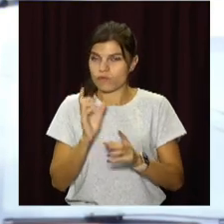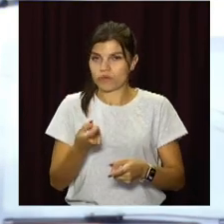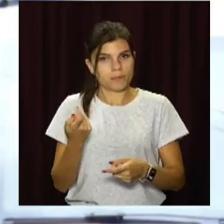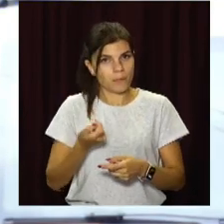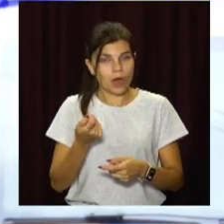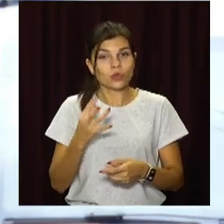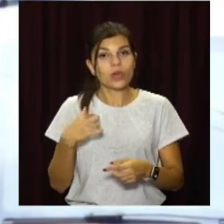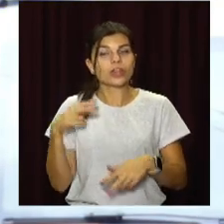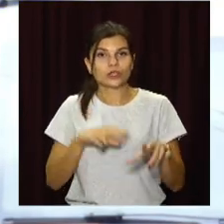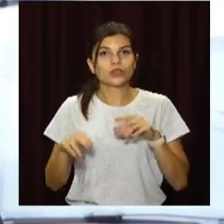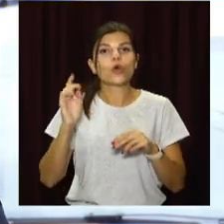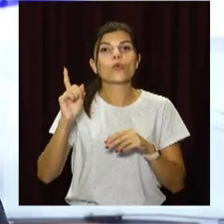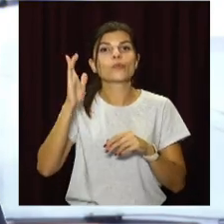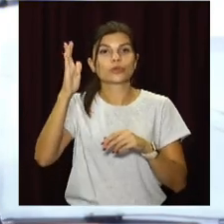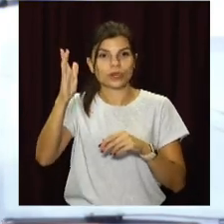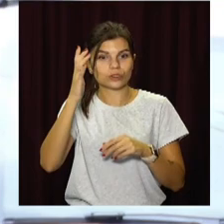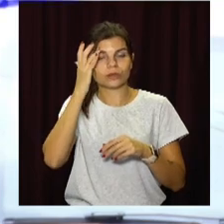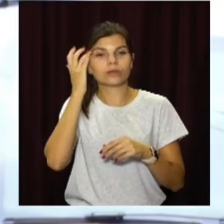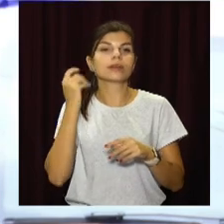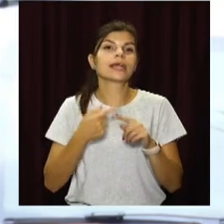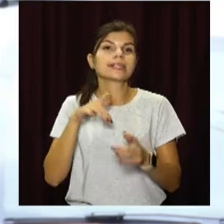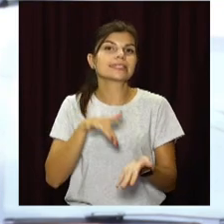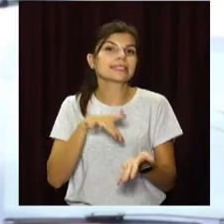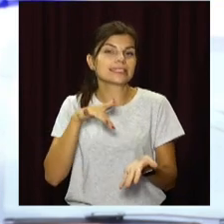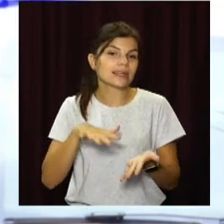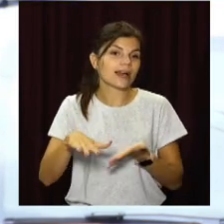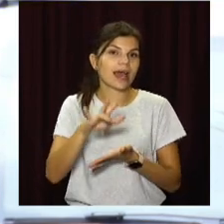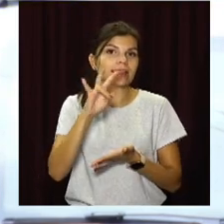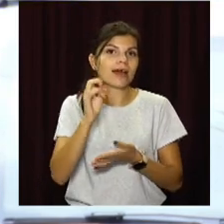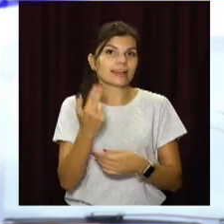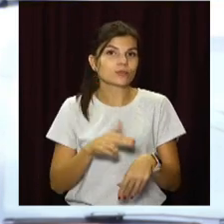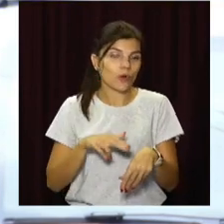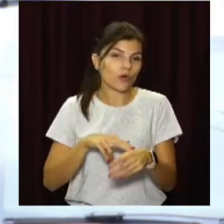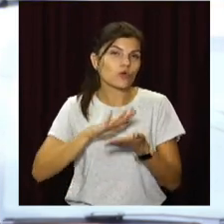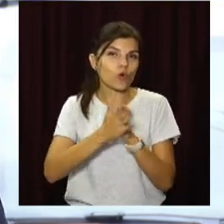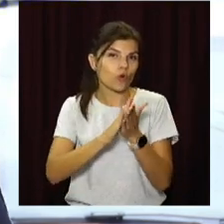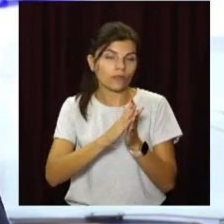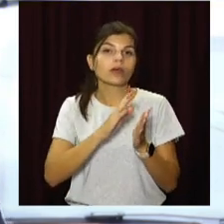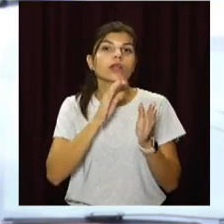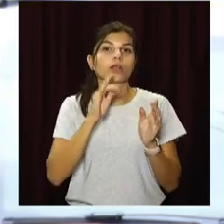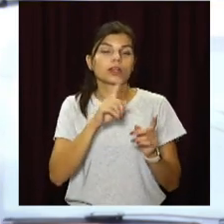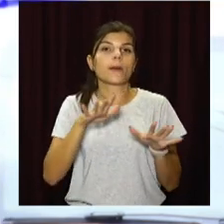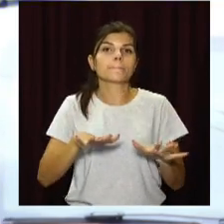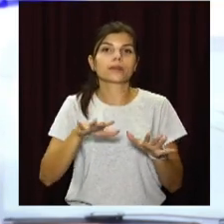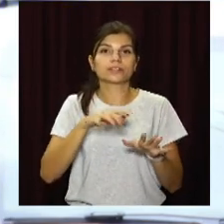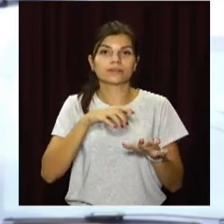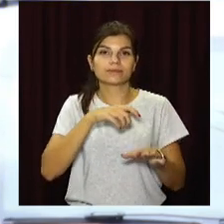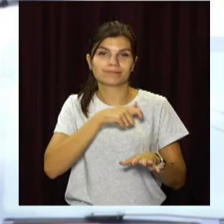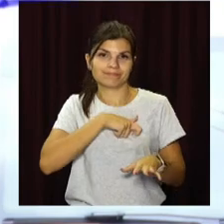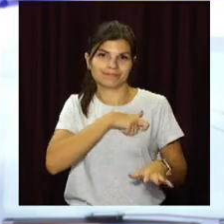Але я надію, що в подальшому і централізовано з Національної поліції, і за участі місцевої влади,